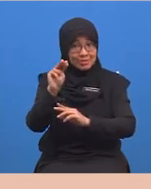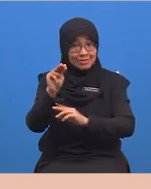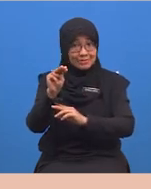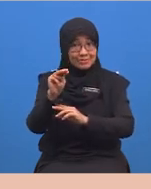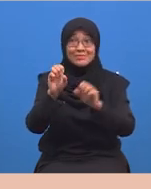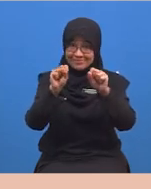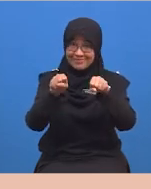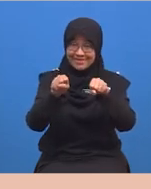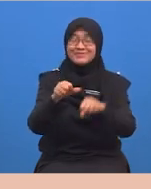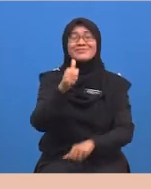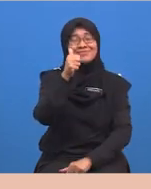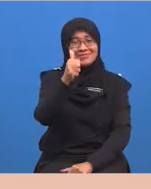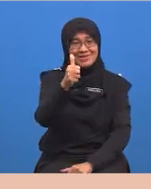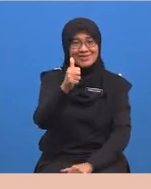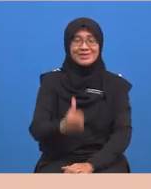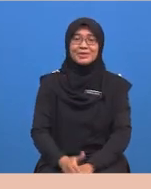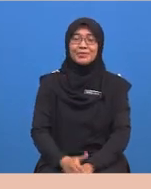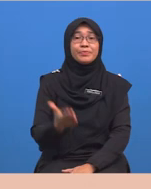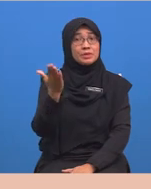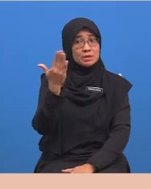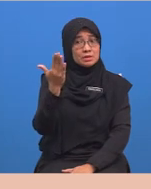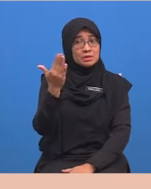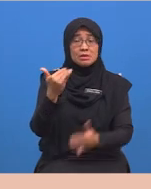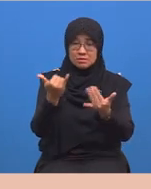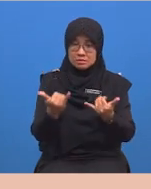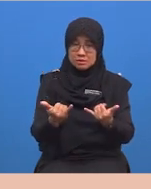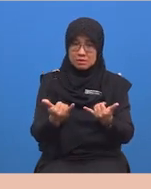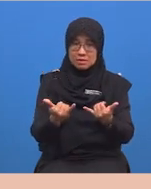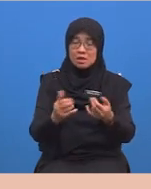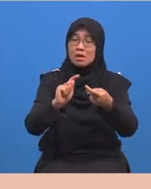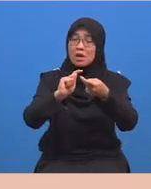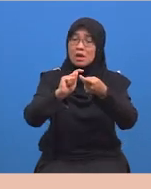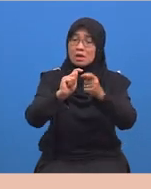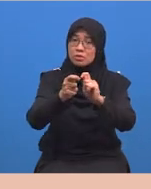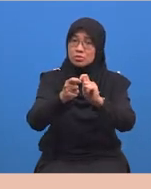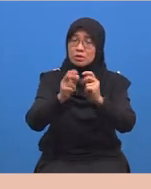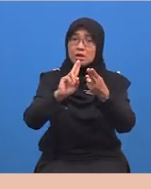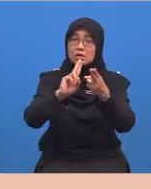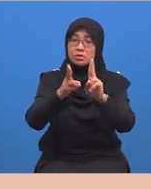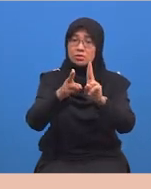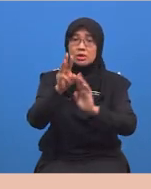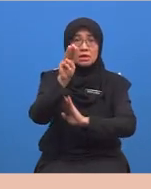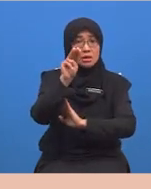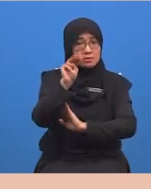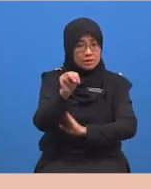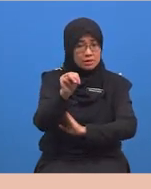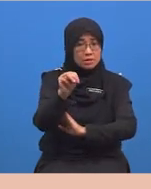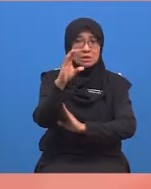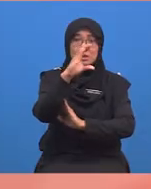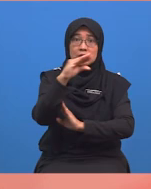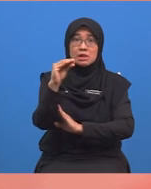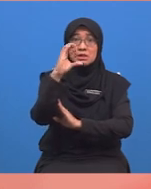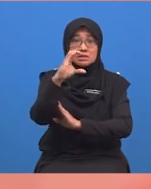Seterusnya, kita imbas pula pertukaran unit antara meter dan sentimeter.